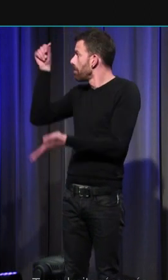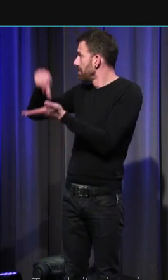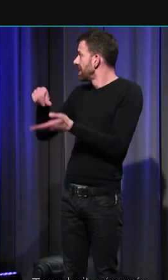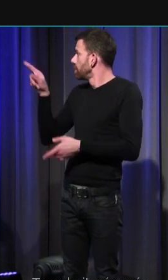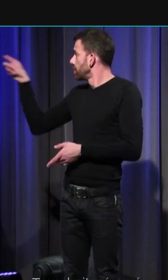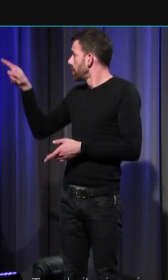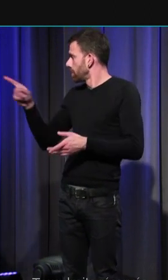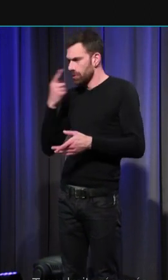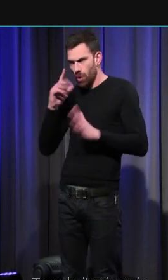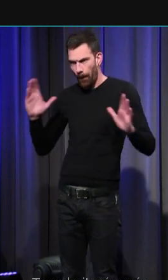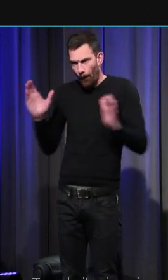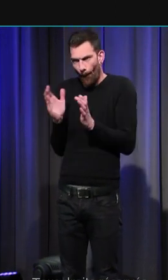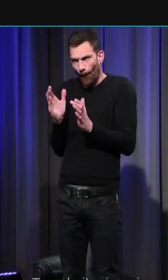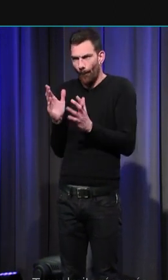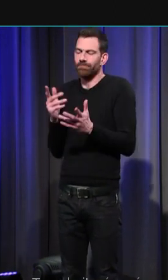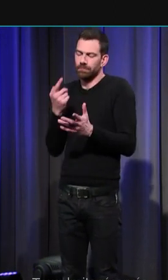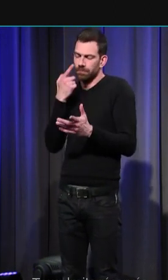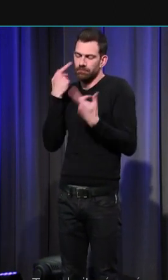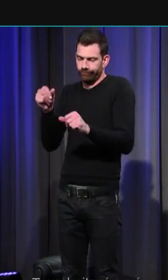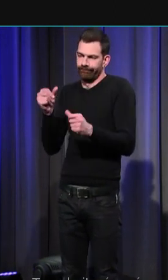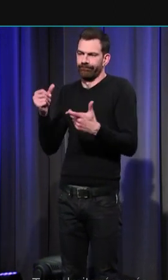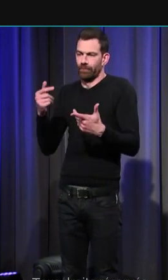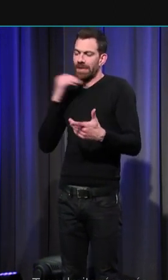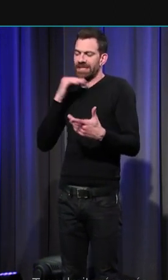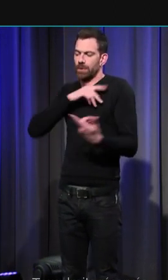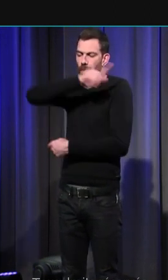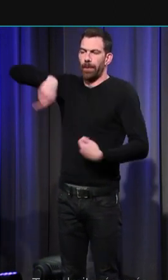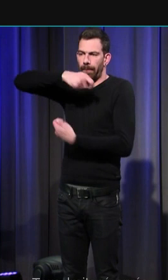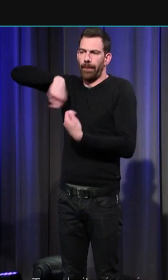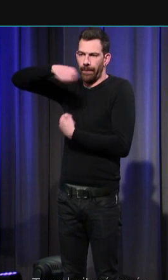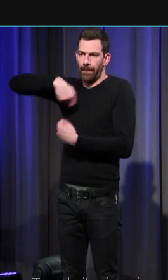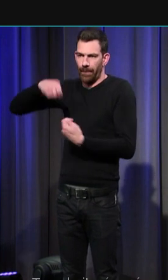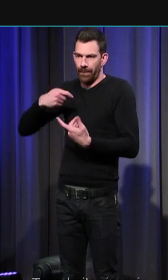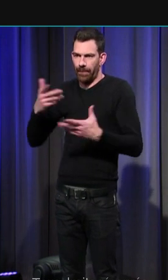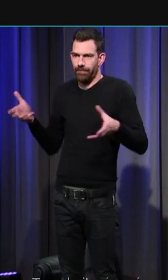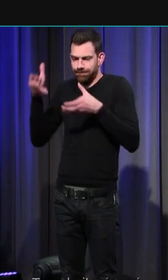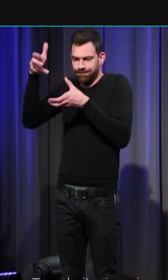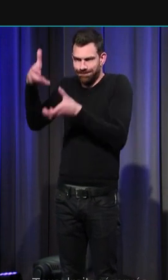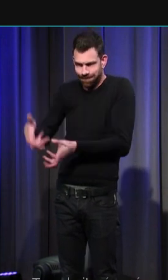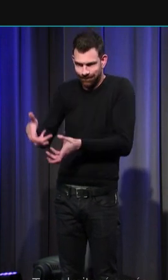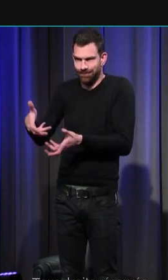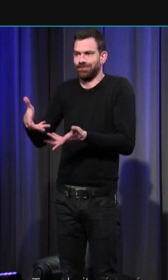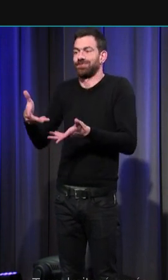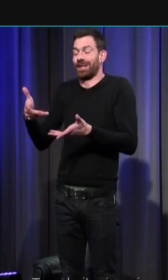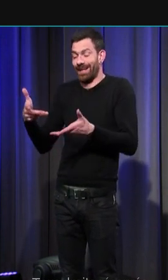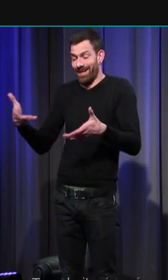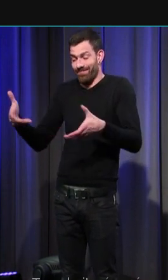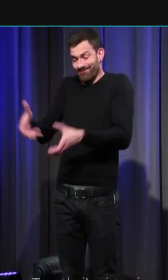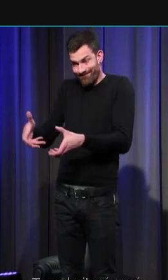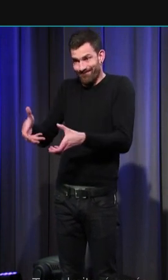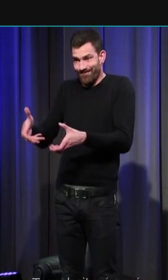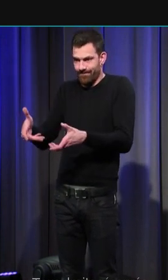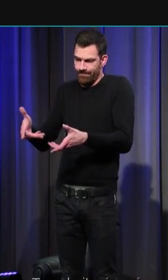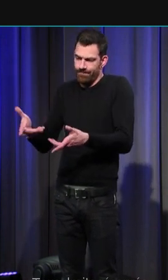paraît beaucoup plus contraint il a été ligoté il a été vraisemblablement enserré par un textile dont les effets de contention ont